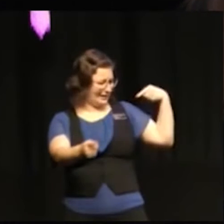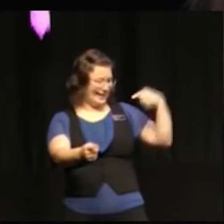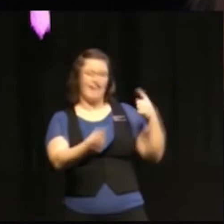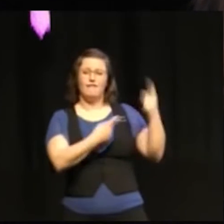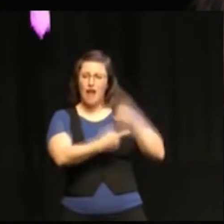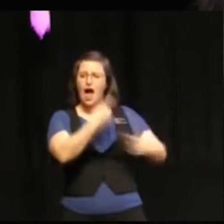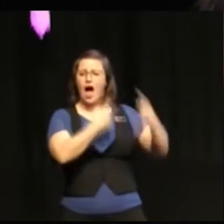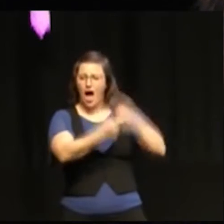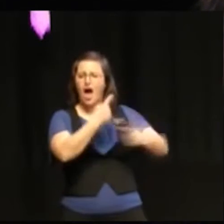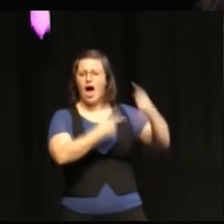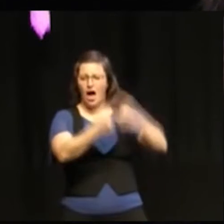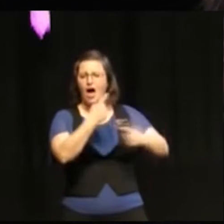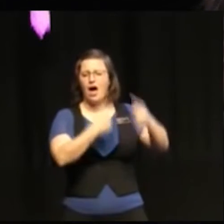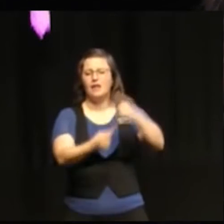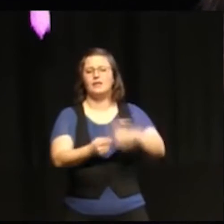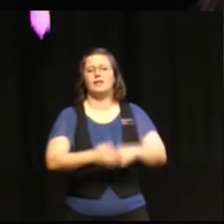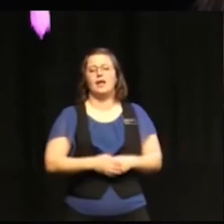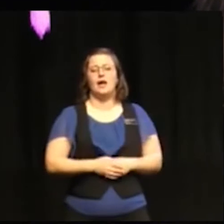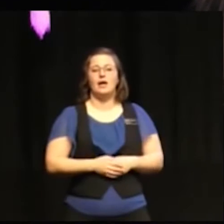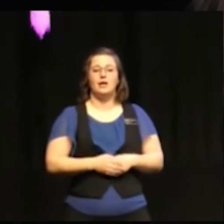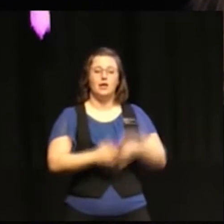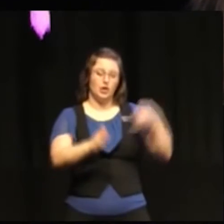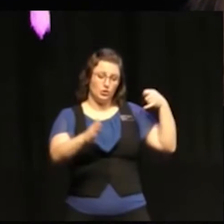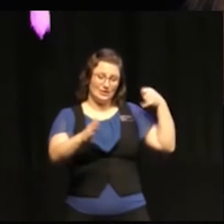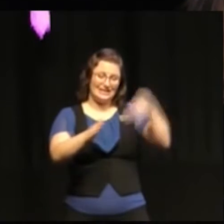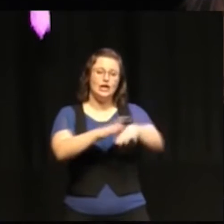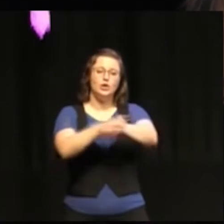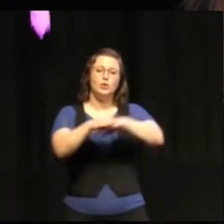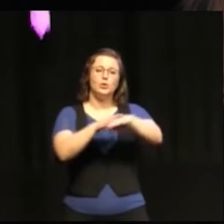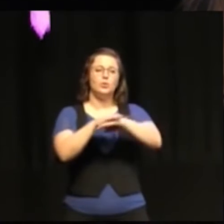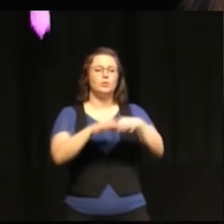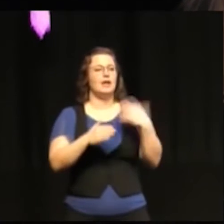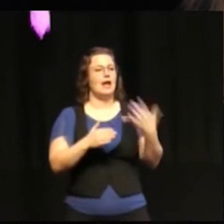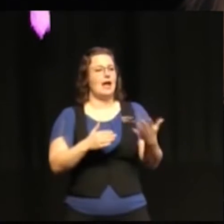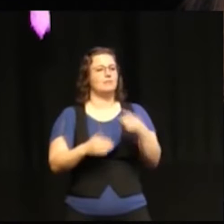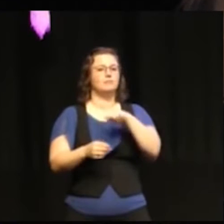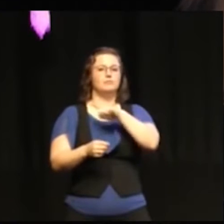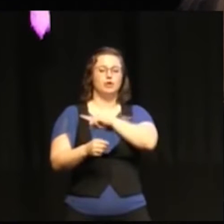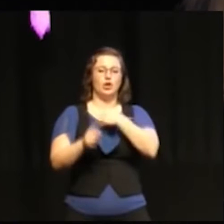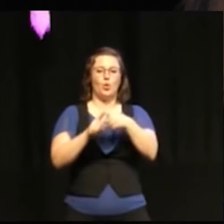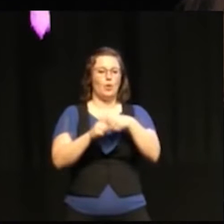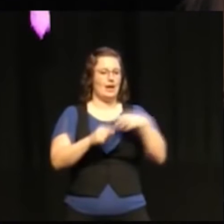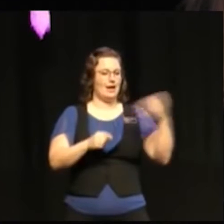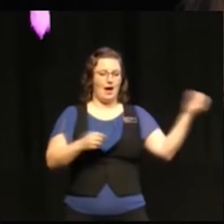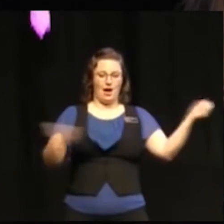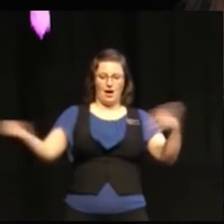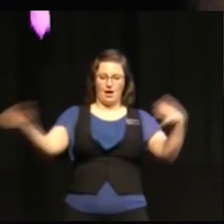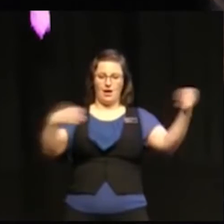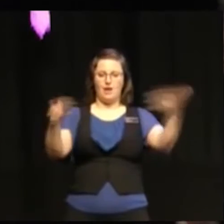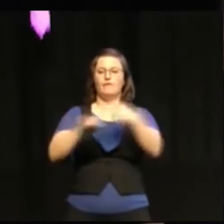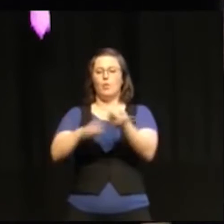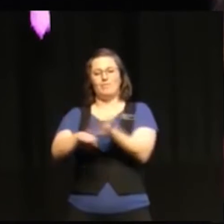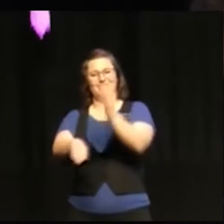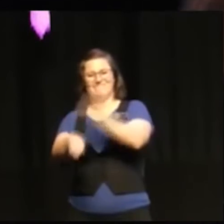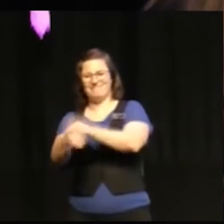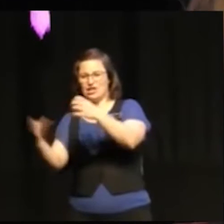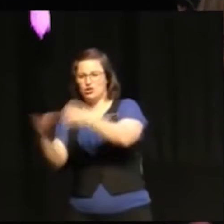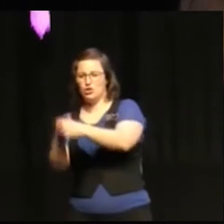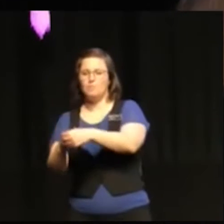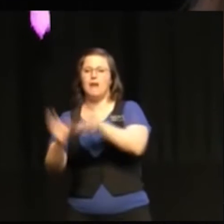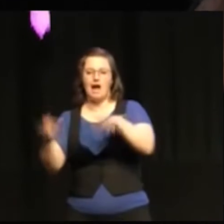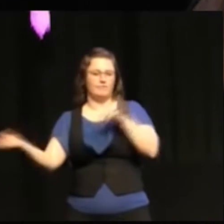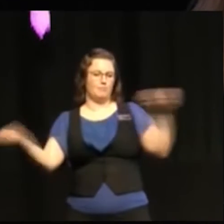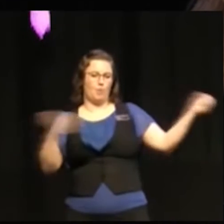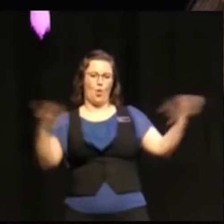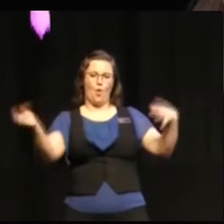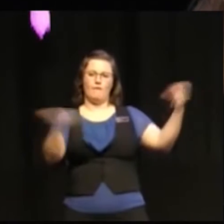fram den och att den byggde på mycket inspel från olika expertgrupper. Och som ni redan